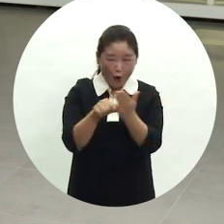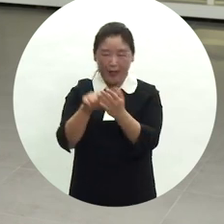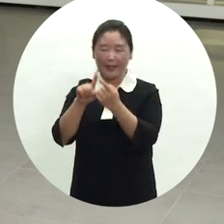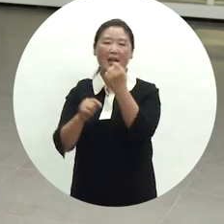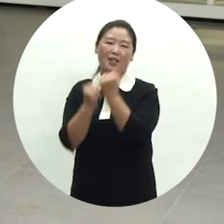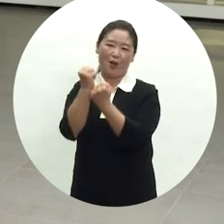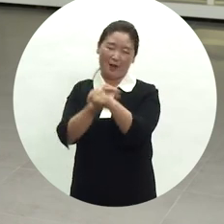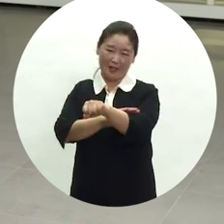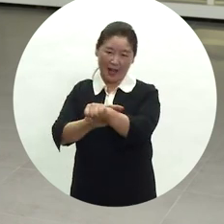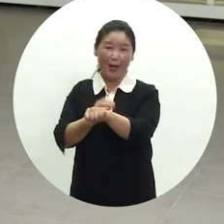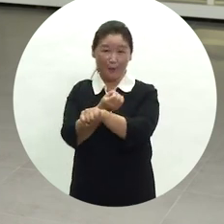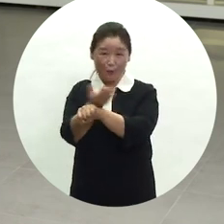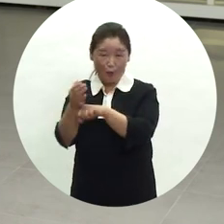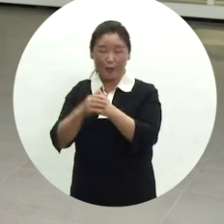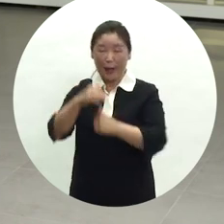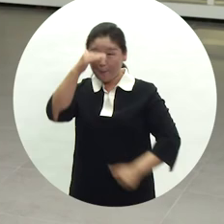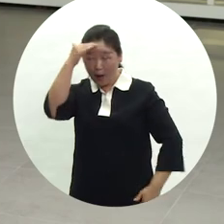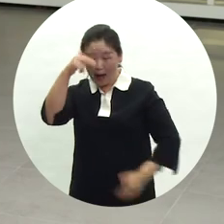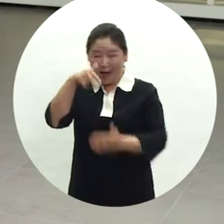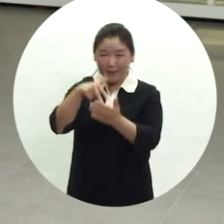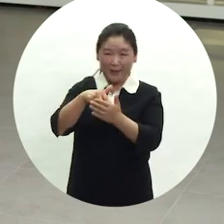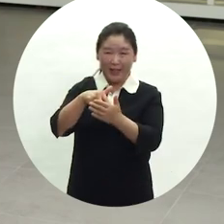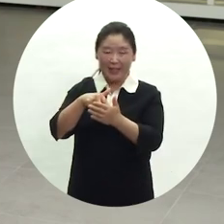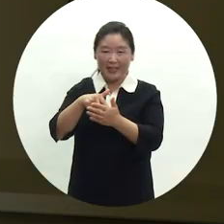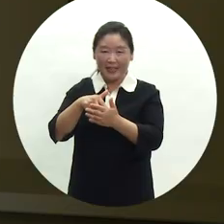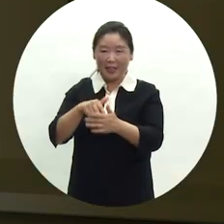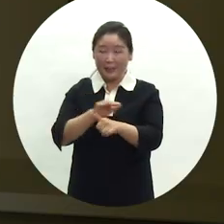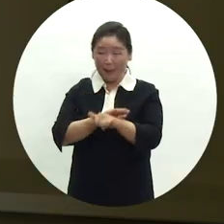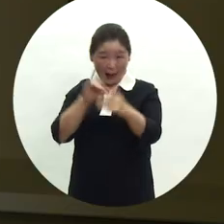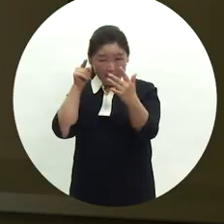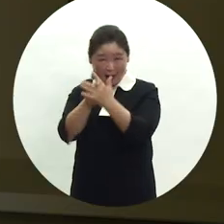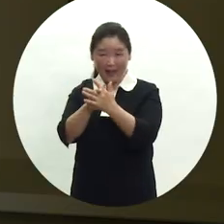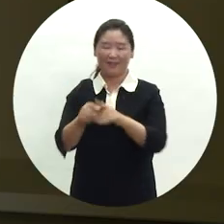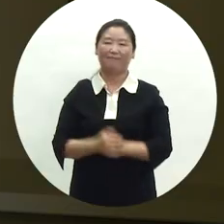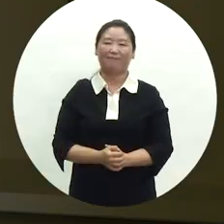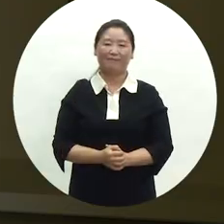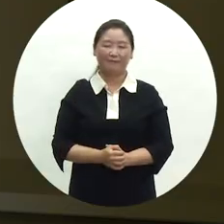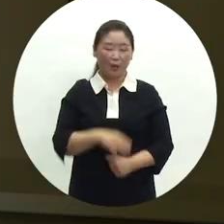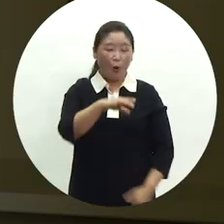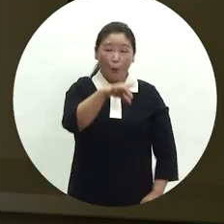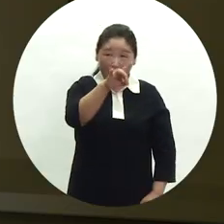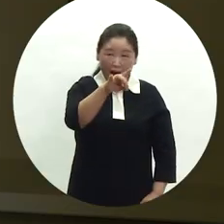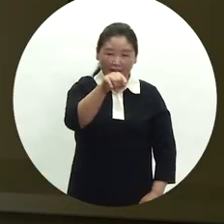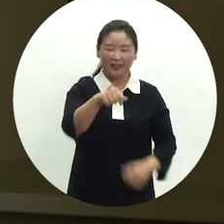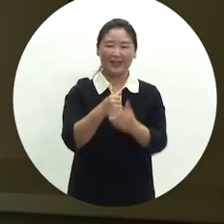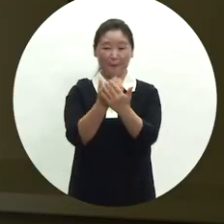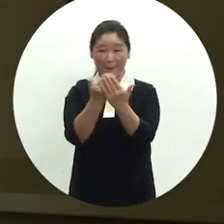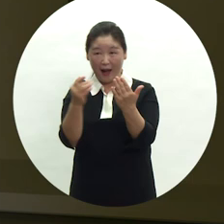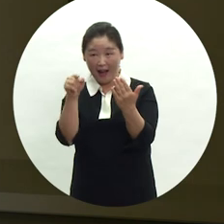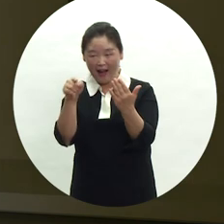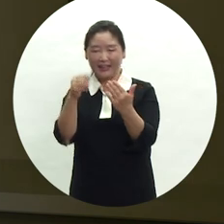관람객의 몰입감을 높인다는 취지로 구현하였습니다. 프로로그에서는 서정적으로 표현한